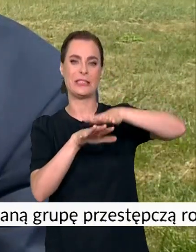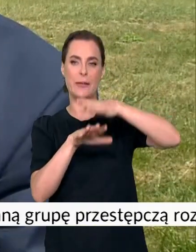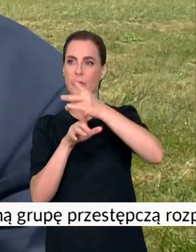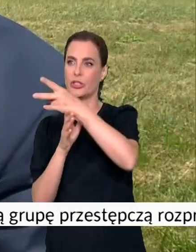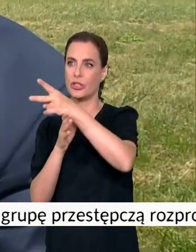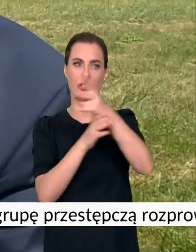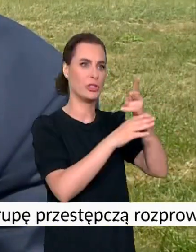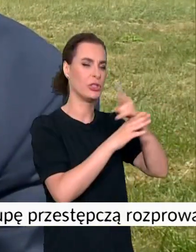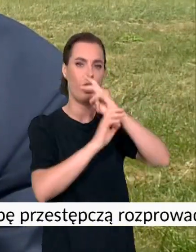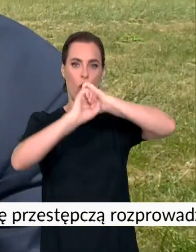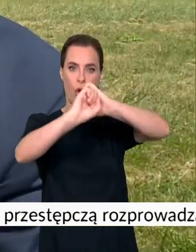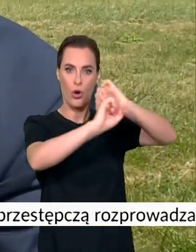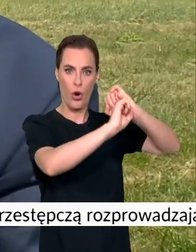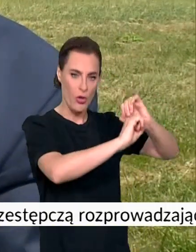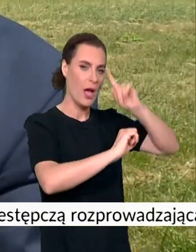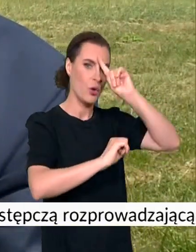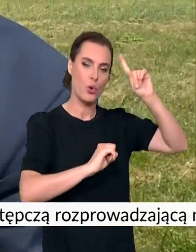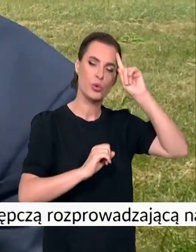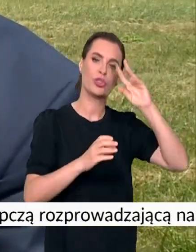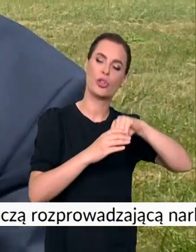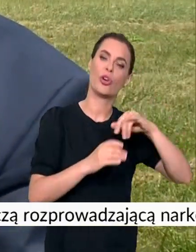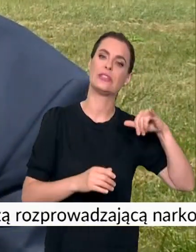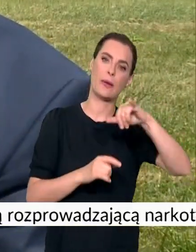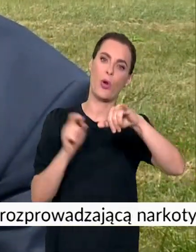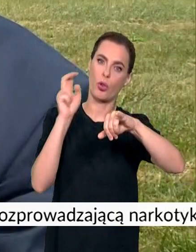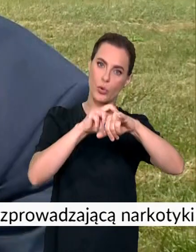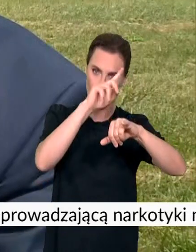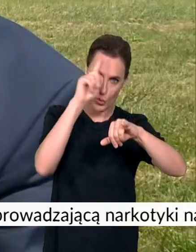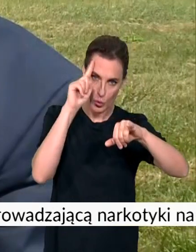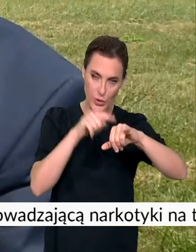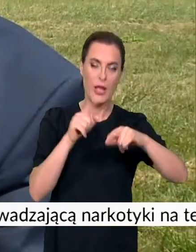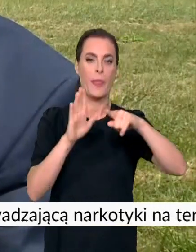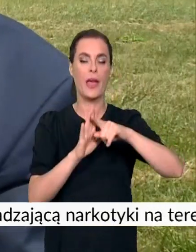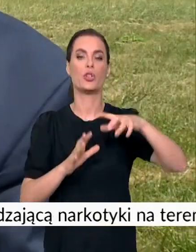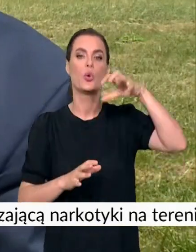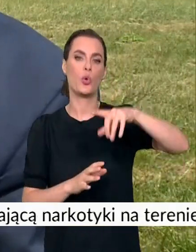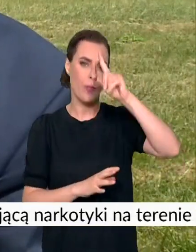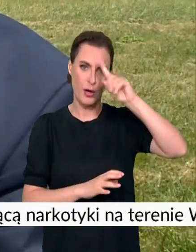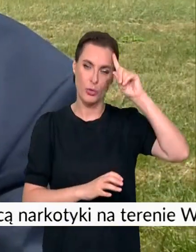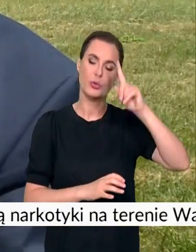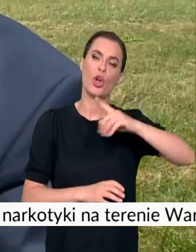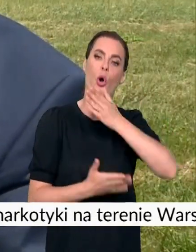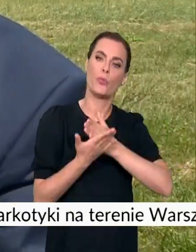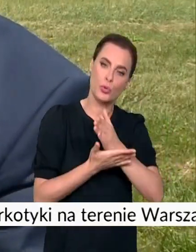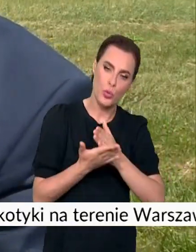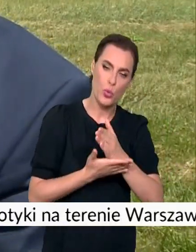chroniły pasażerów, chroniły lotnisko, chroniły załogi samolotów przed